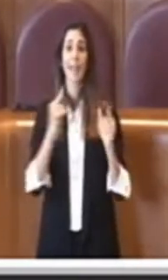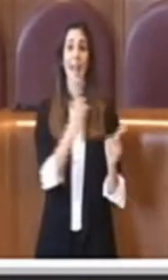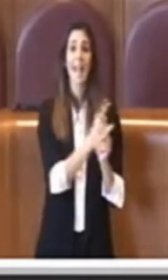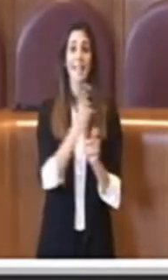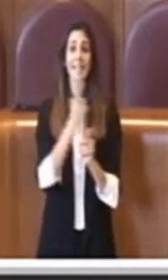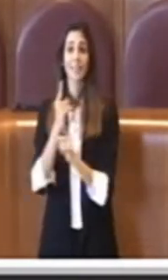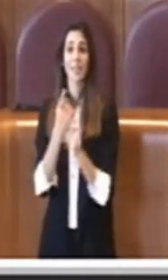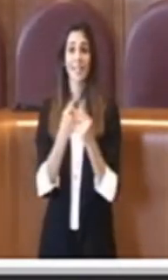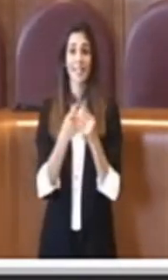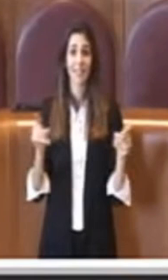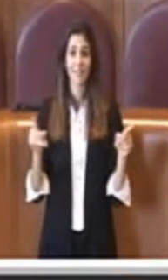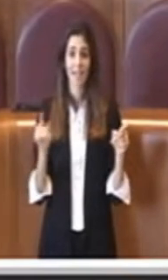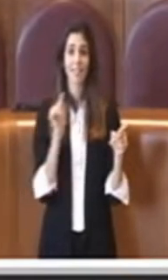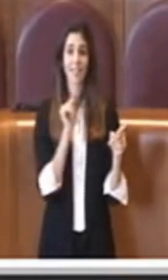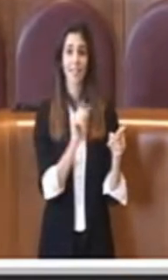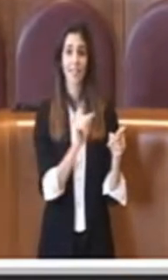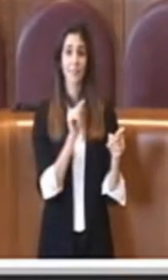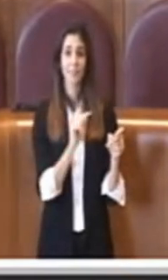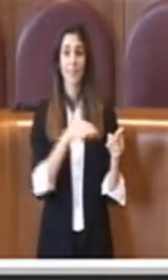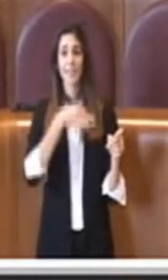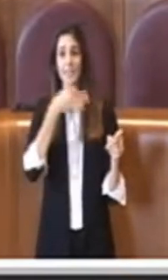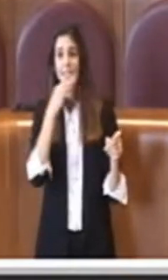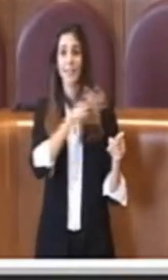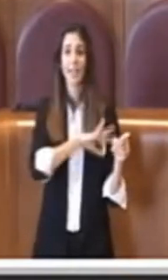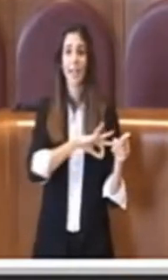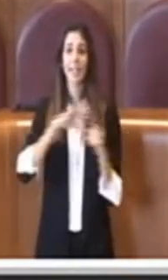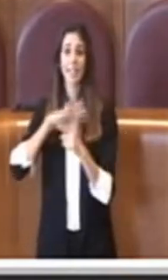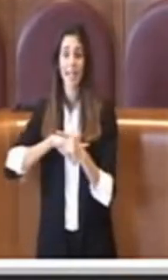quindi una contemperazione fra i due interessi,